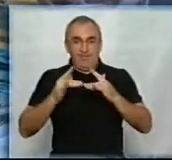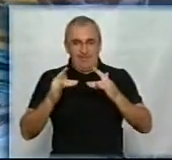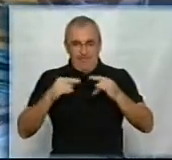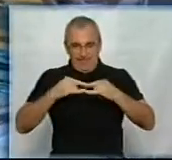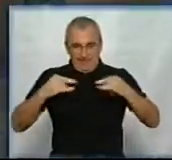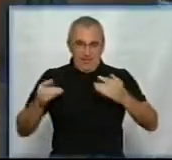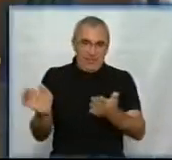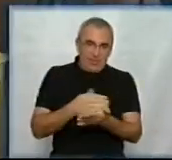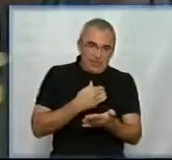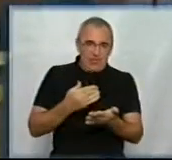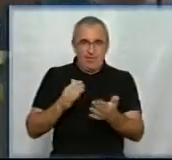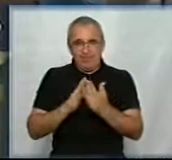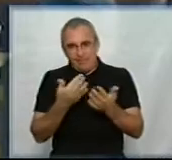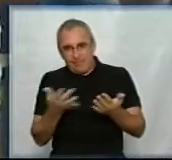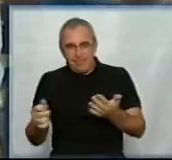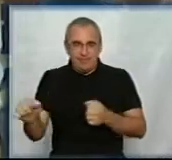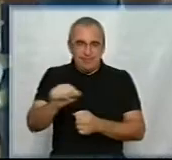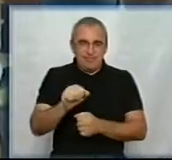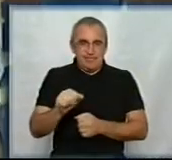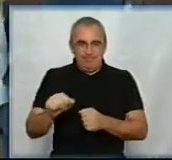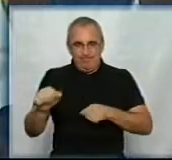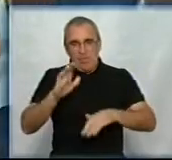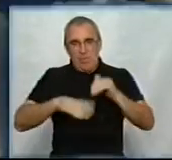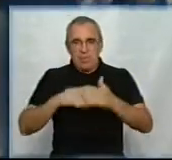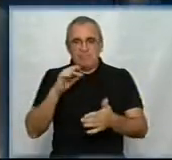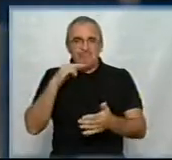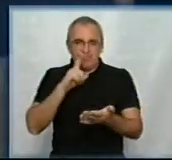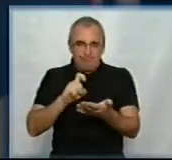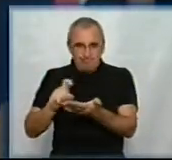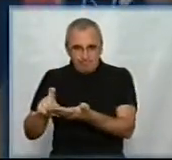зошити і ручки, протирають парту вологими серветками. Руки дезінфікують.